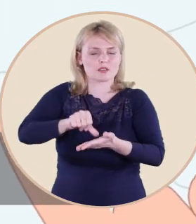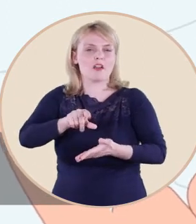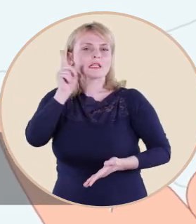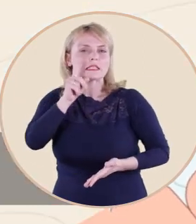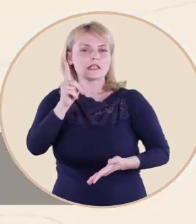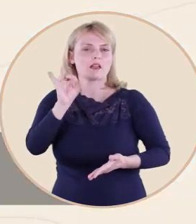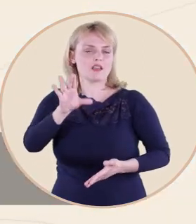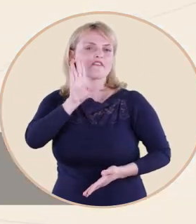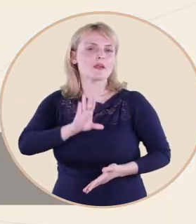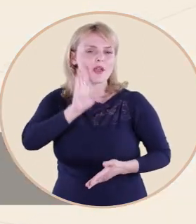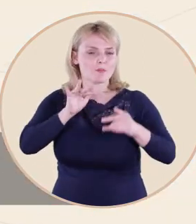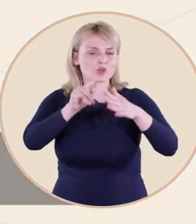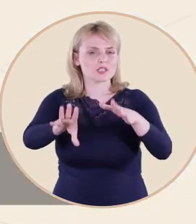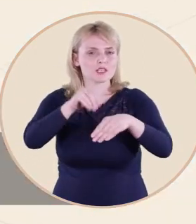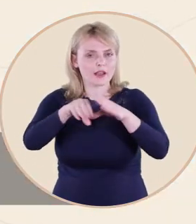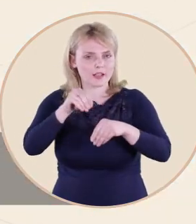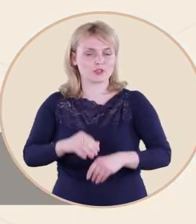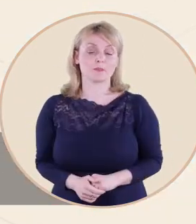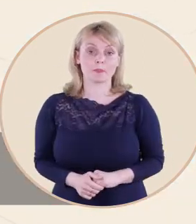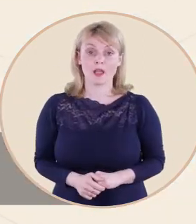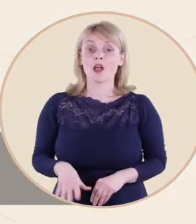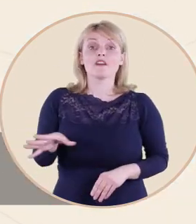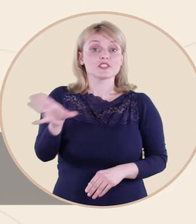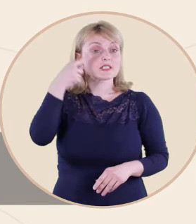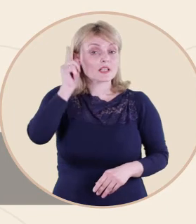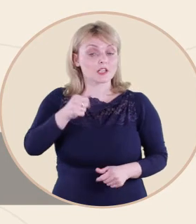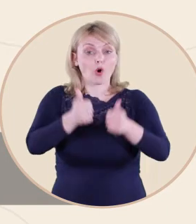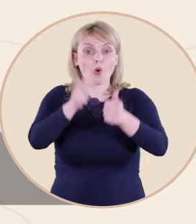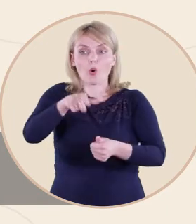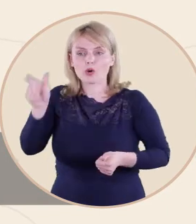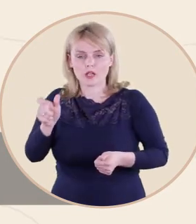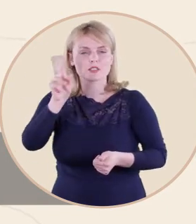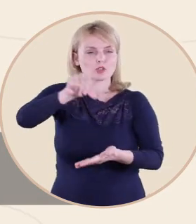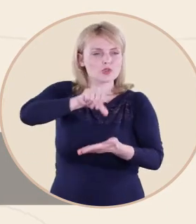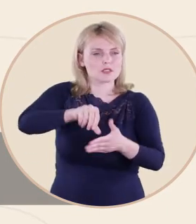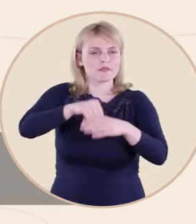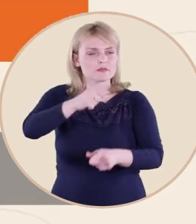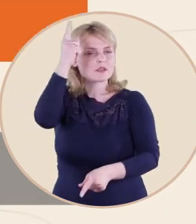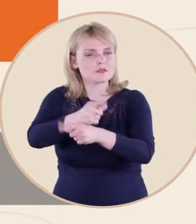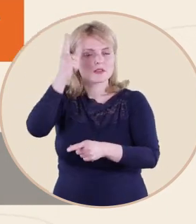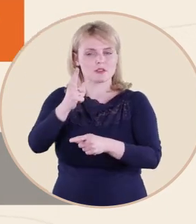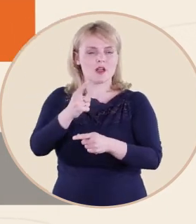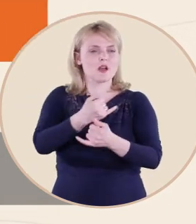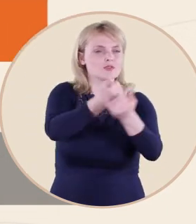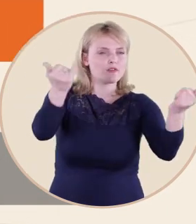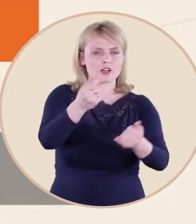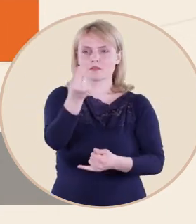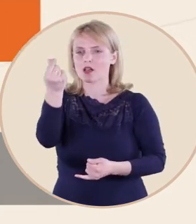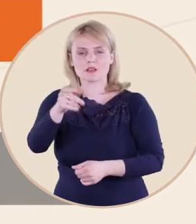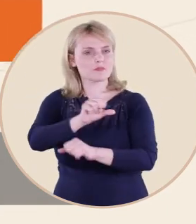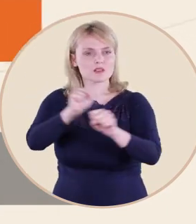electorale. Așa cum știți, concurenților electorali li se interzice să oferă alegătorilor bani, să le distribuie gratuit bunuri